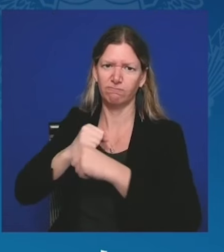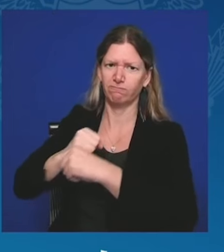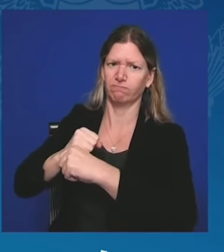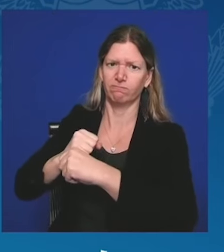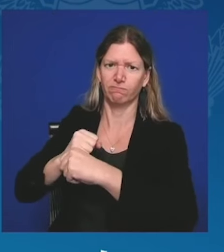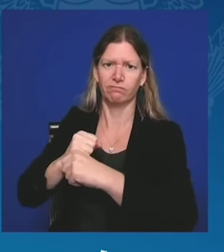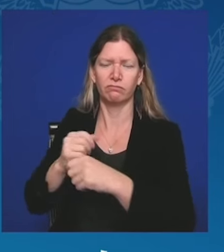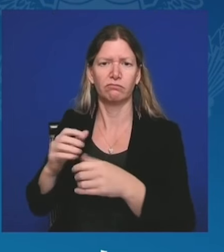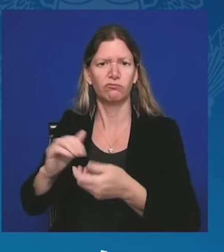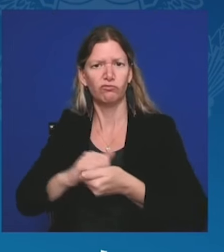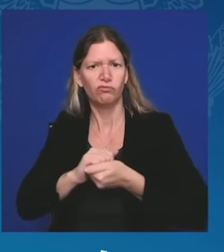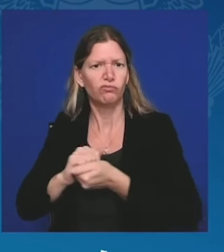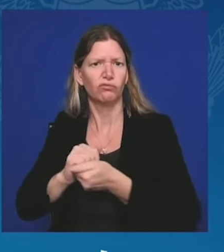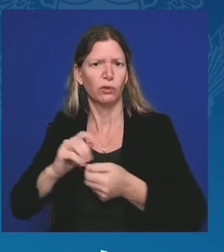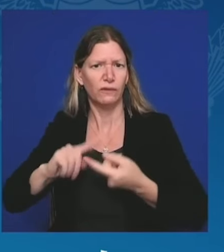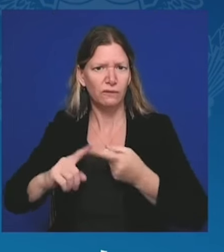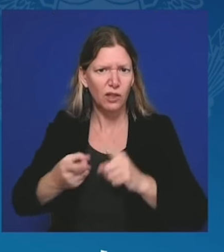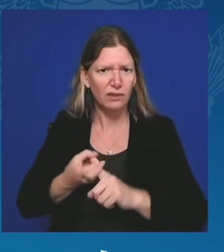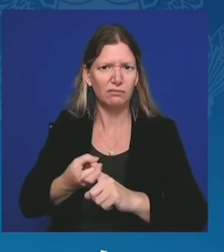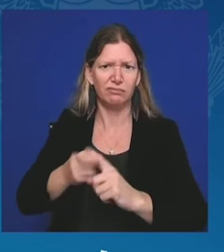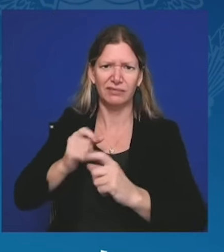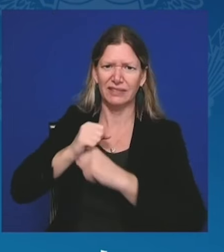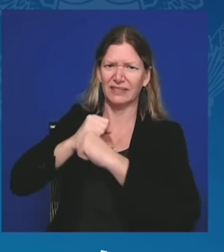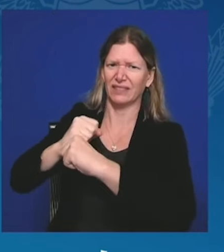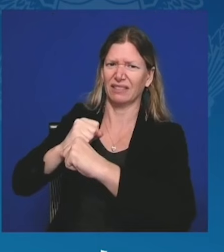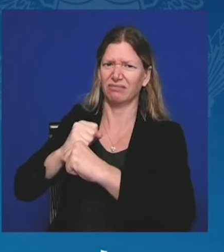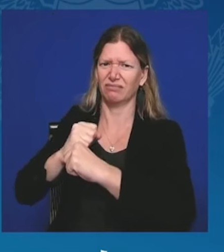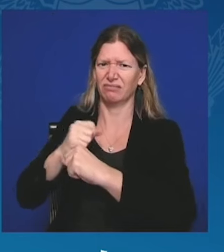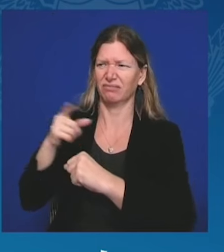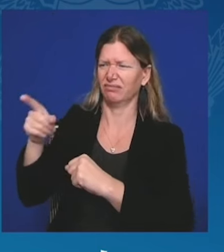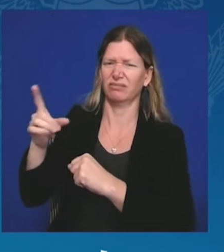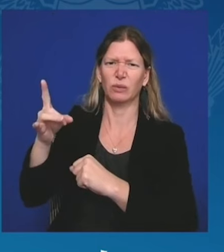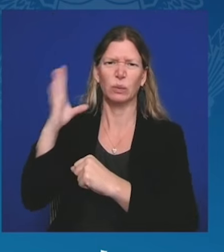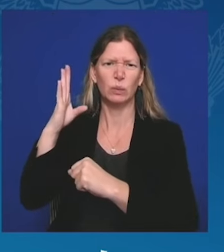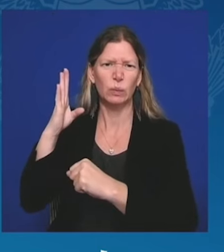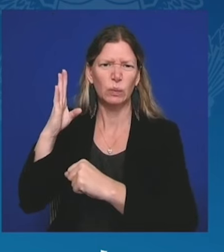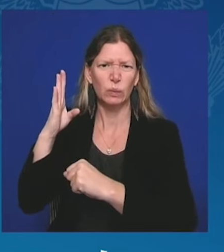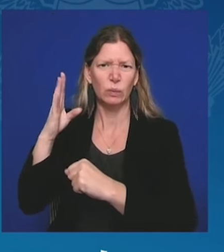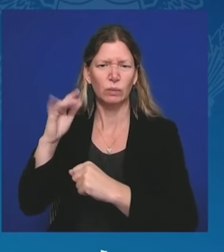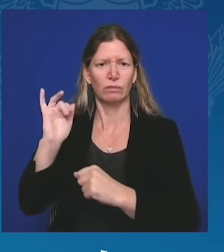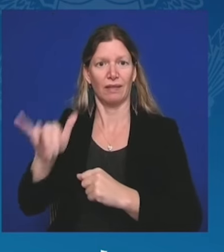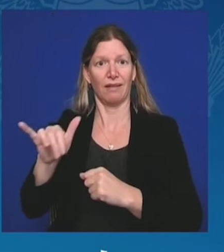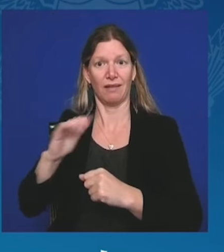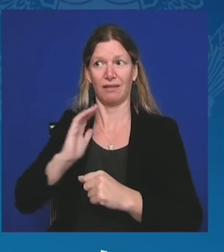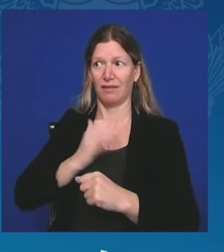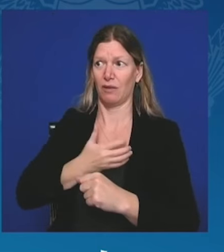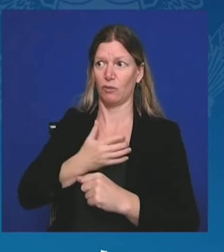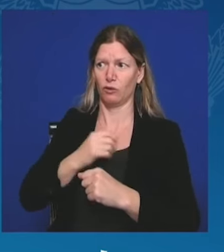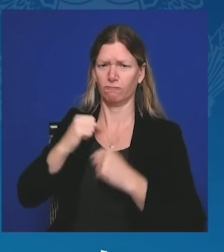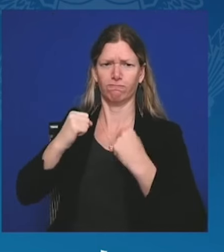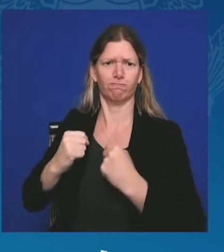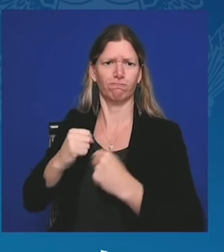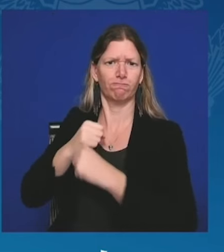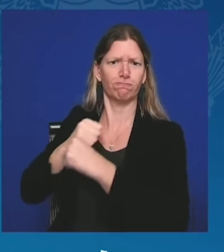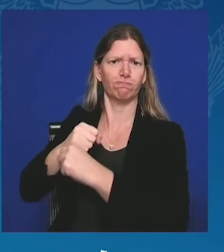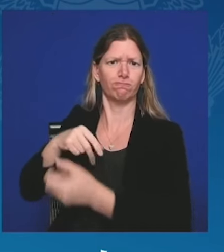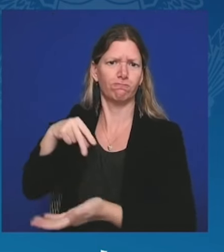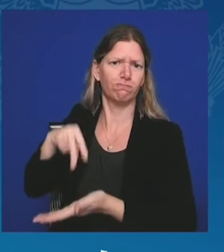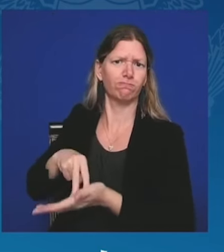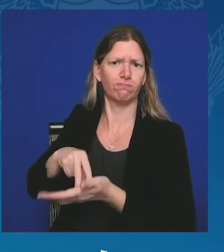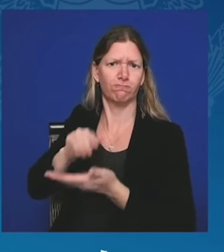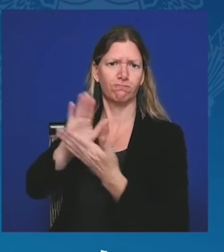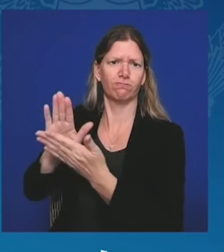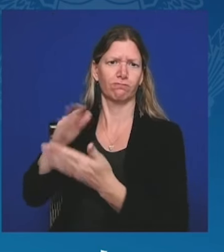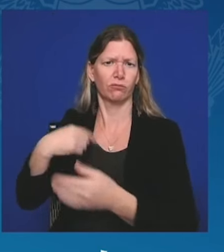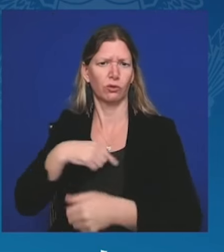najsilniejszym i najbardziej prosperującym narodem na świecie. Agresja Putina nie jest tylko atakiem na ludność